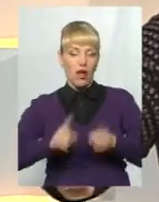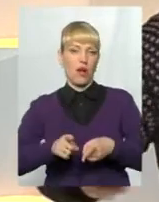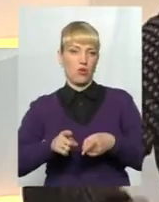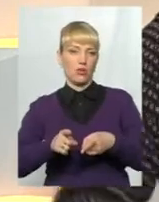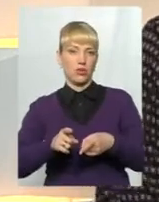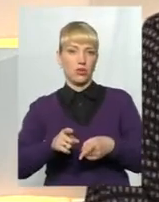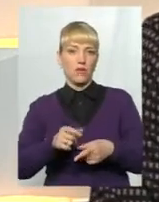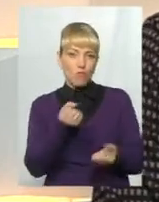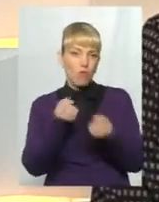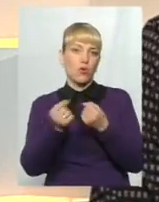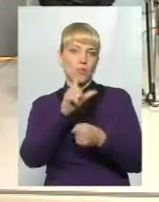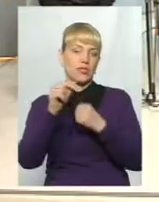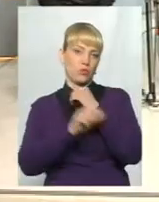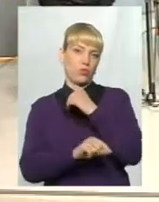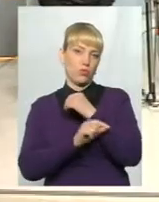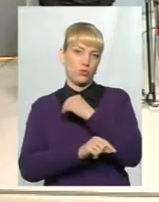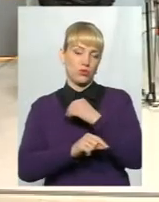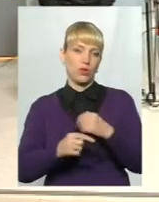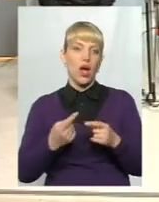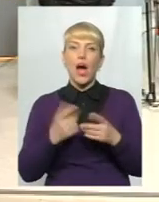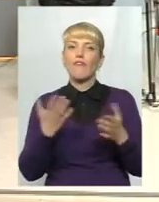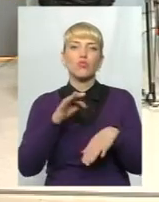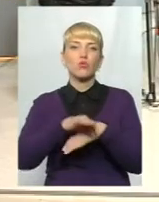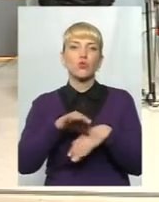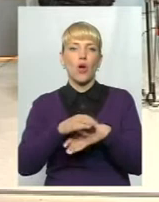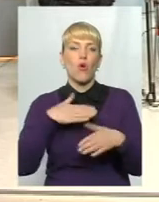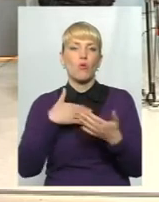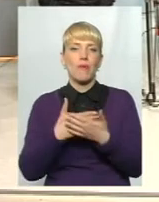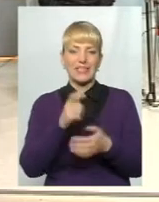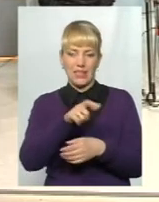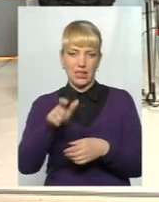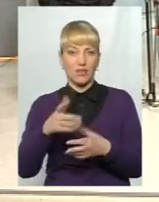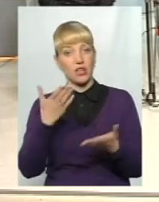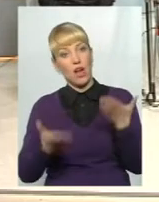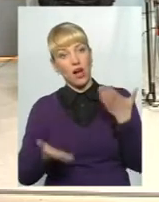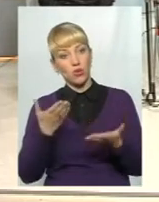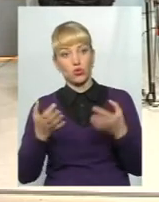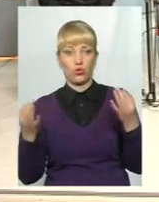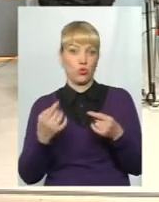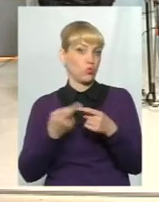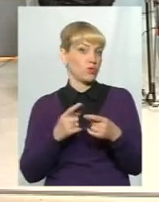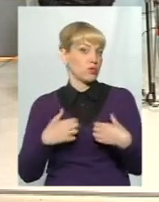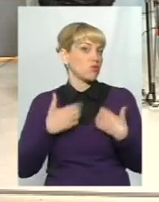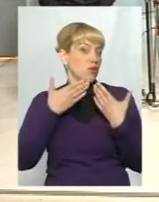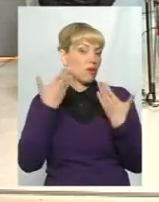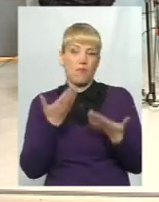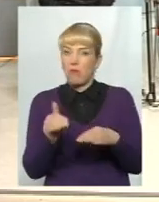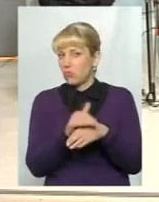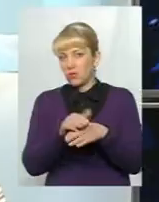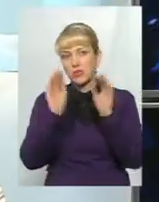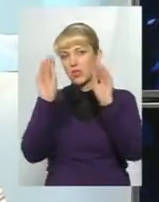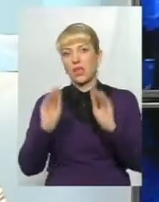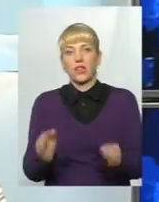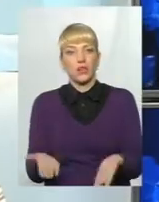боротися з корупцією. А в чому заключається знущання над громадськими активістами, якщо нічого тут такого страшного немає? Будь ласка, задекларуй